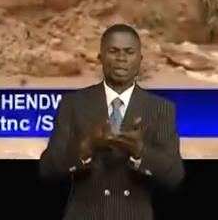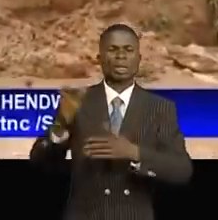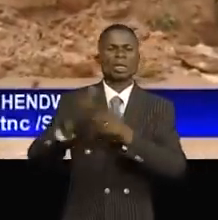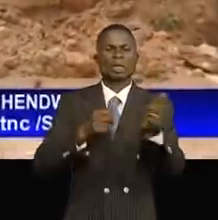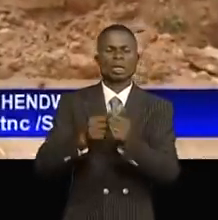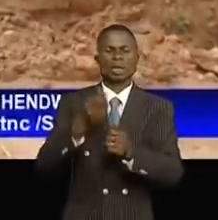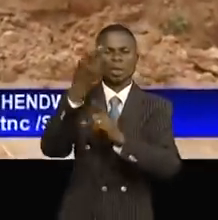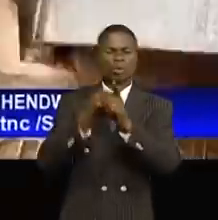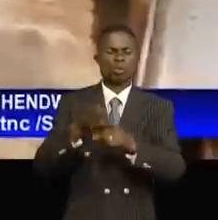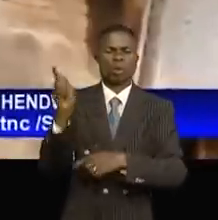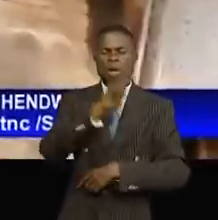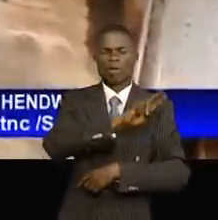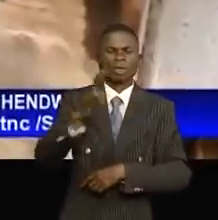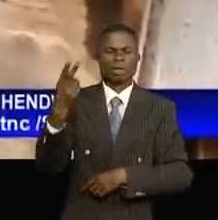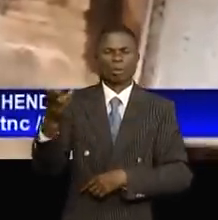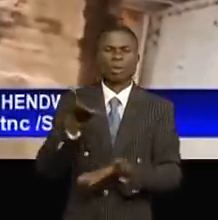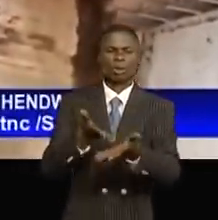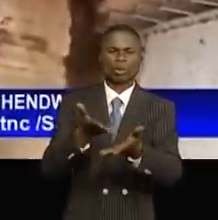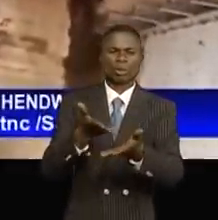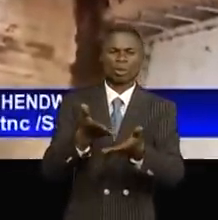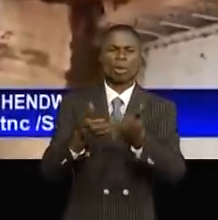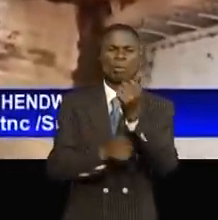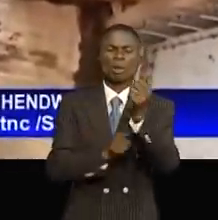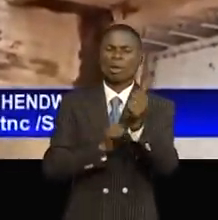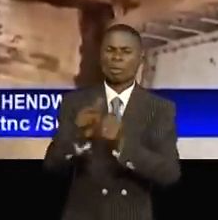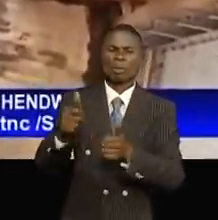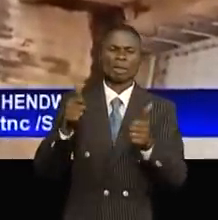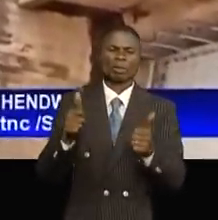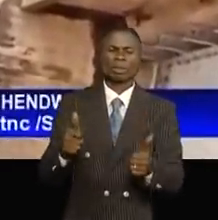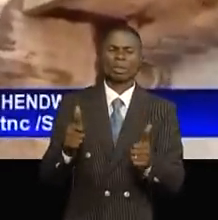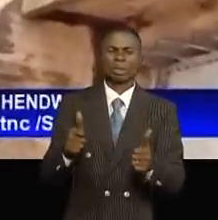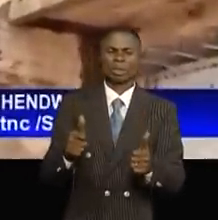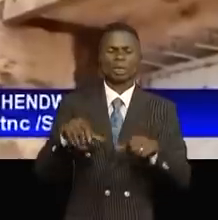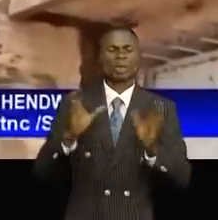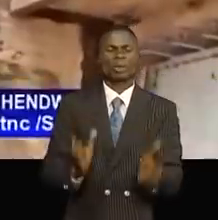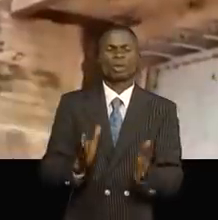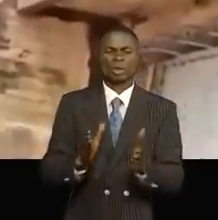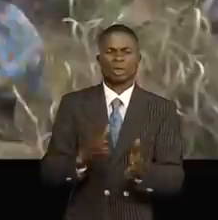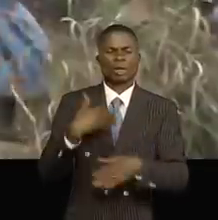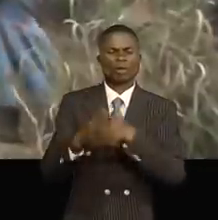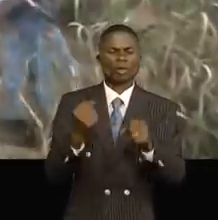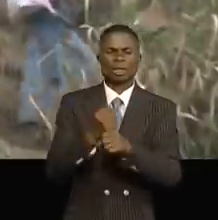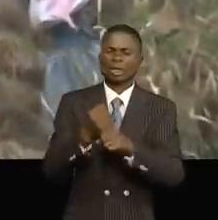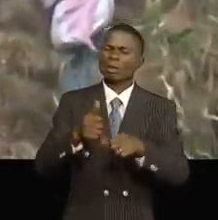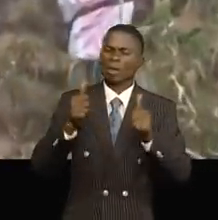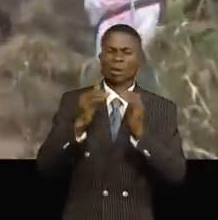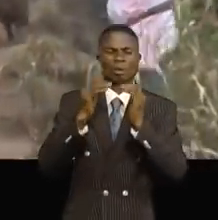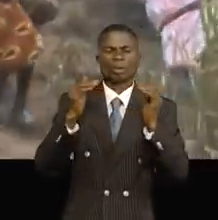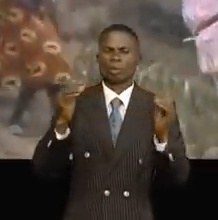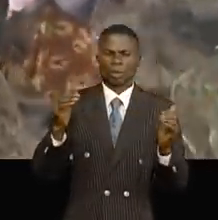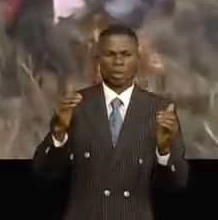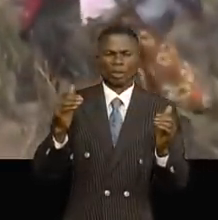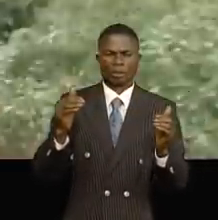avril 2020 pour permettre aux hommes d'affaires congolais d'exercer leur affaire en